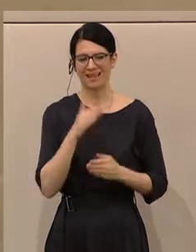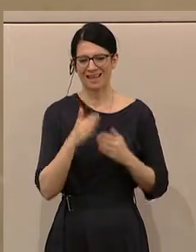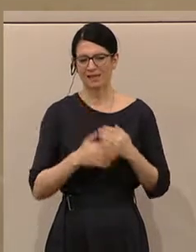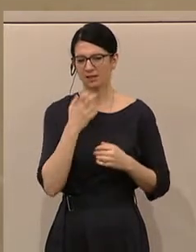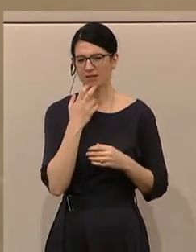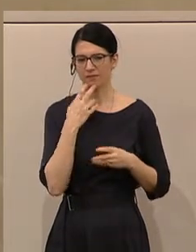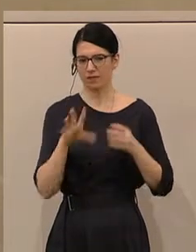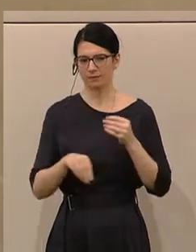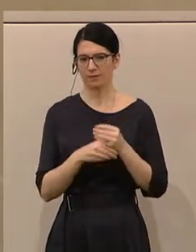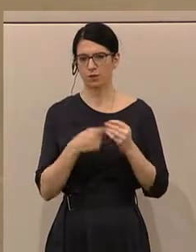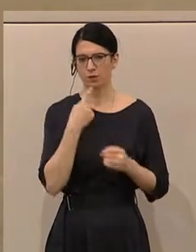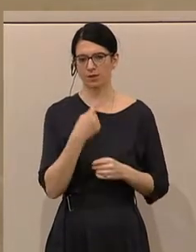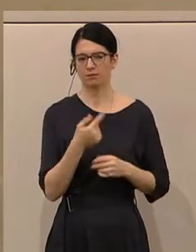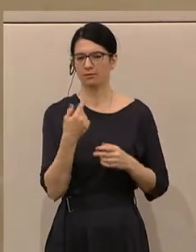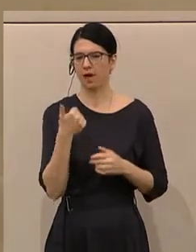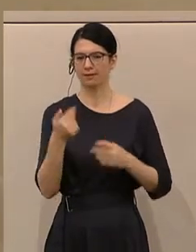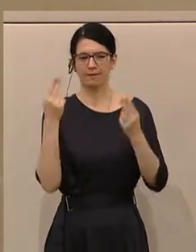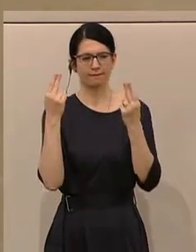eines, was essentiell ist,